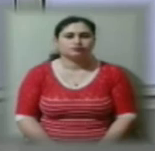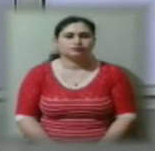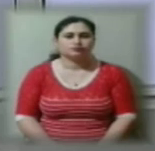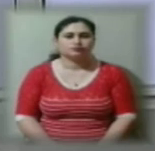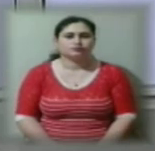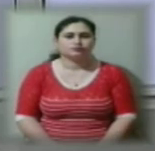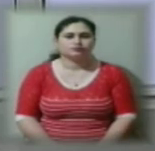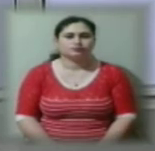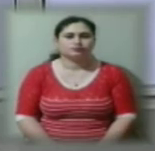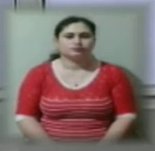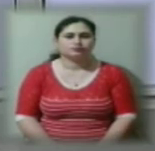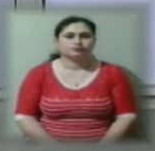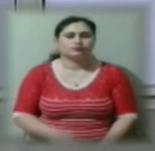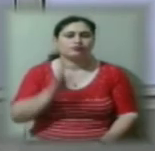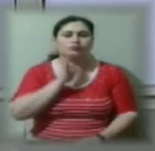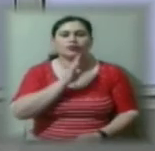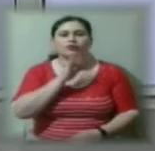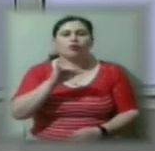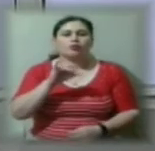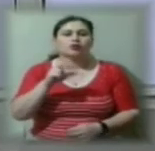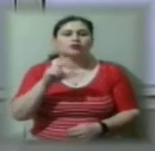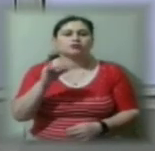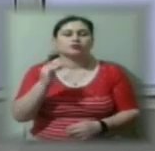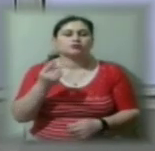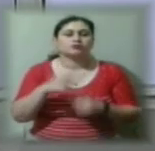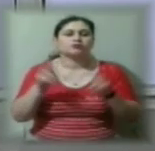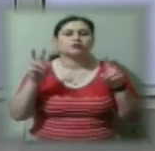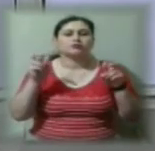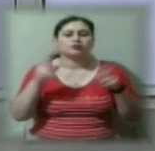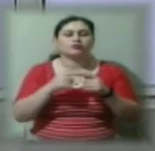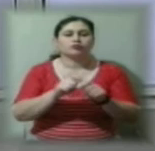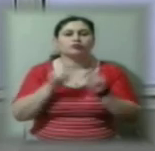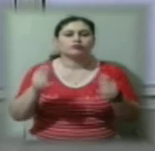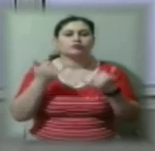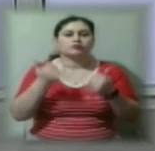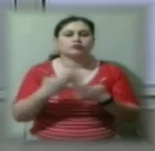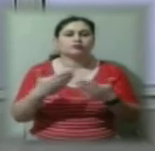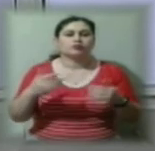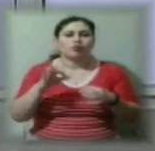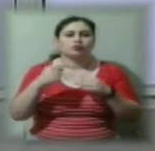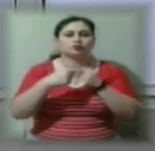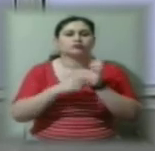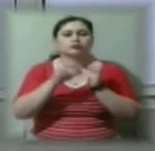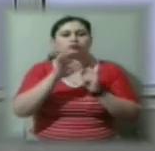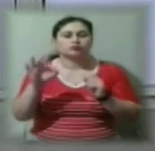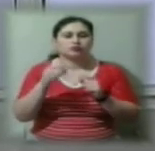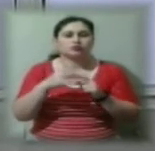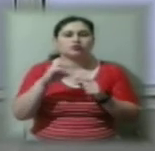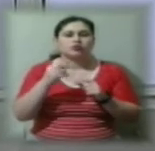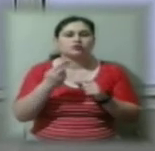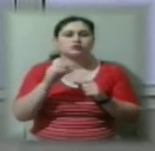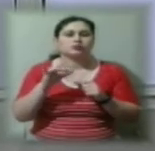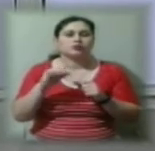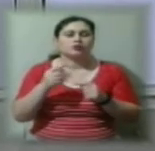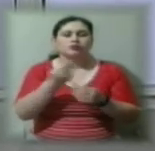Жіночі образи. Експозиція під такою назвою, яка відкрилась сьогодні в виставковій залі о 16-й годині Національній спілки художників на Площі